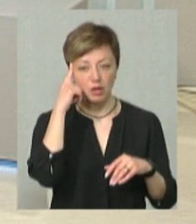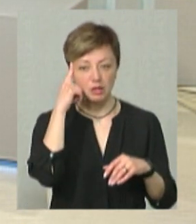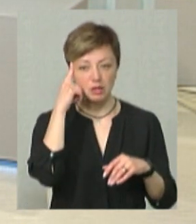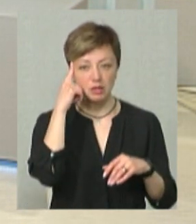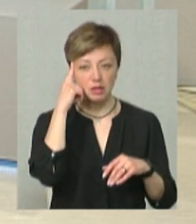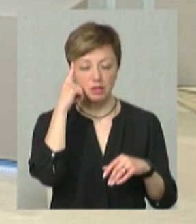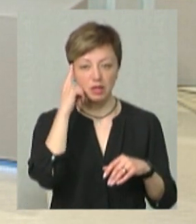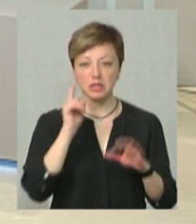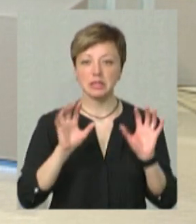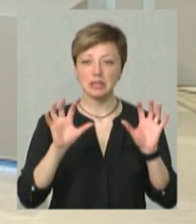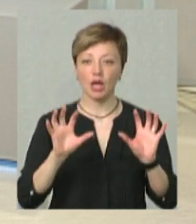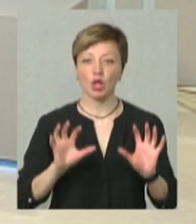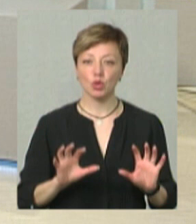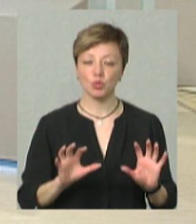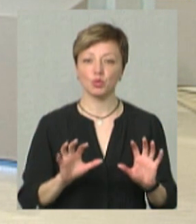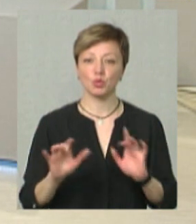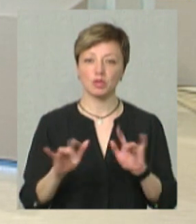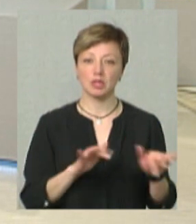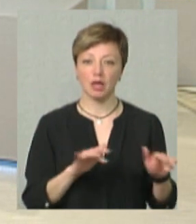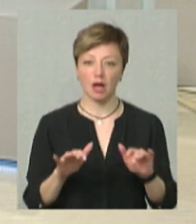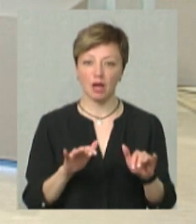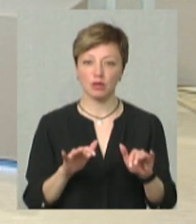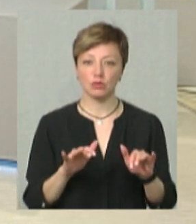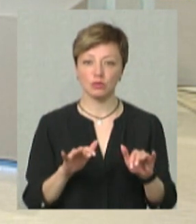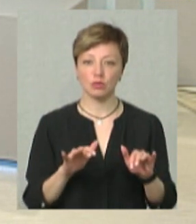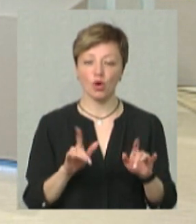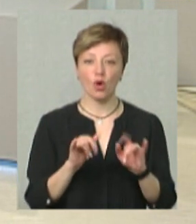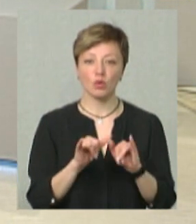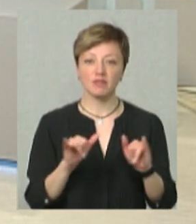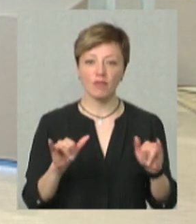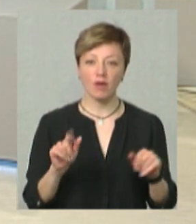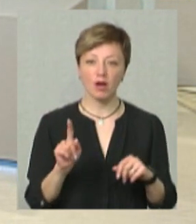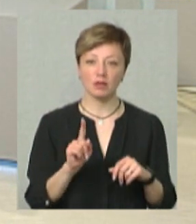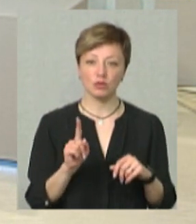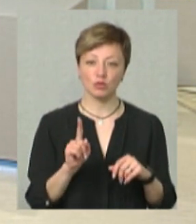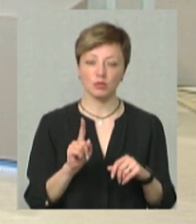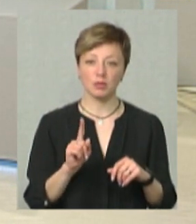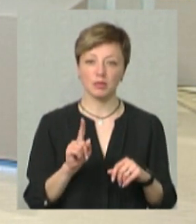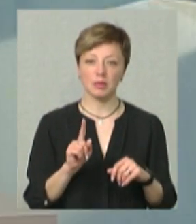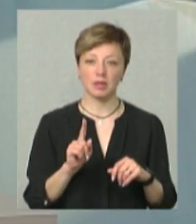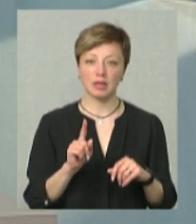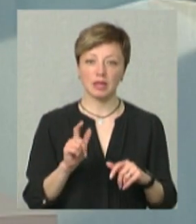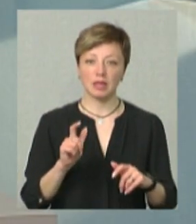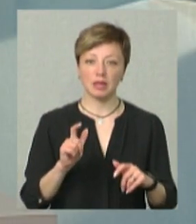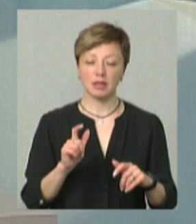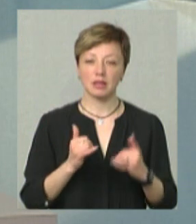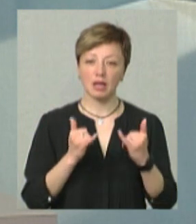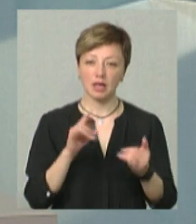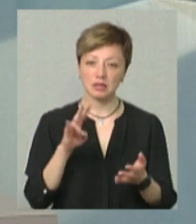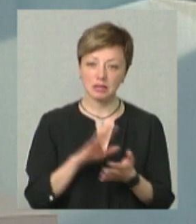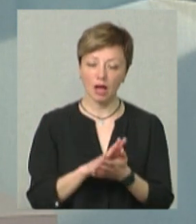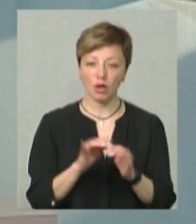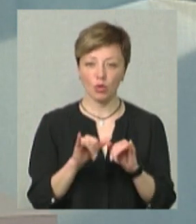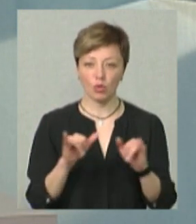статутною діяльностю, щоб воно розвиватися інституційно, тобто, для сталого